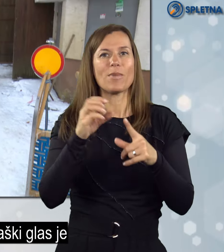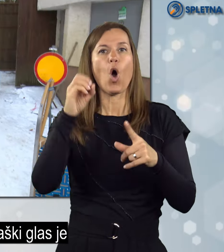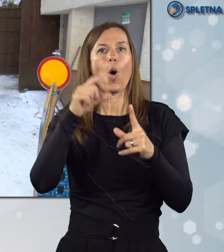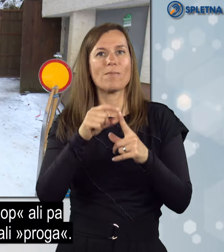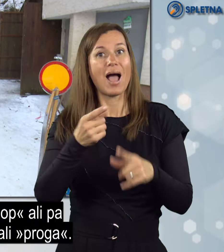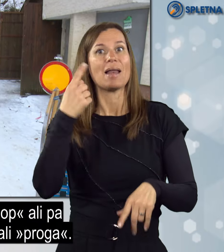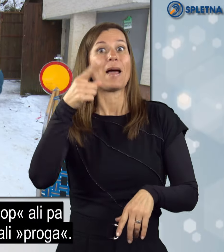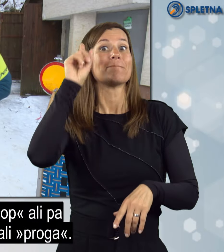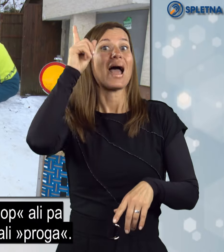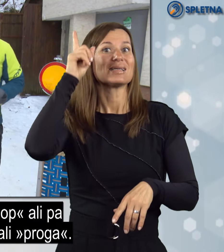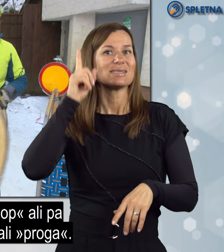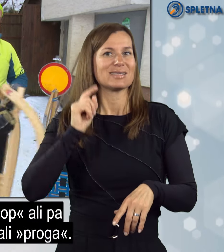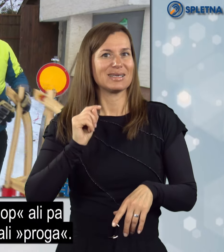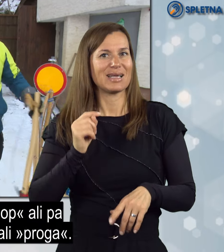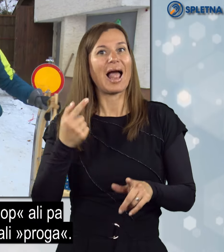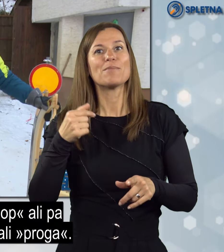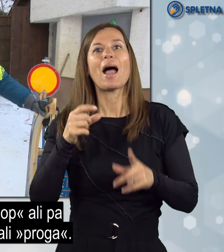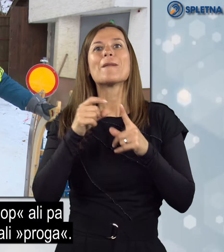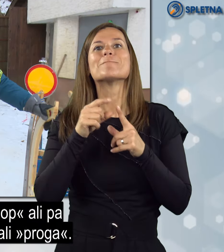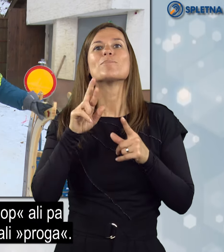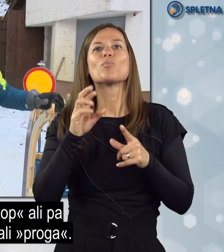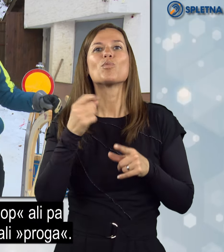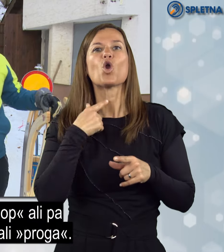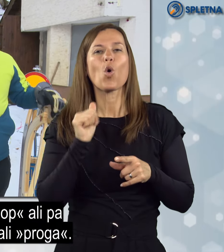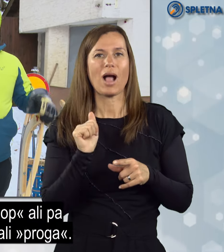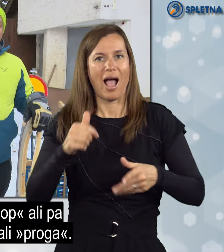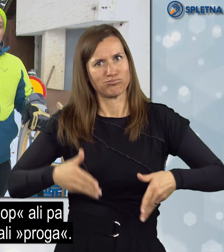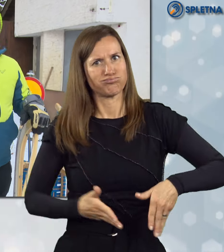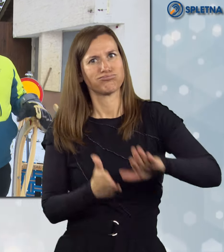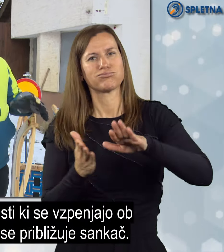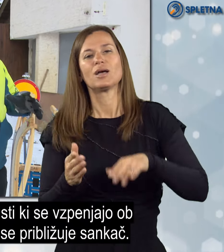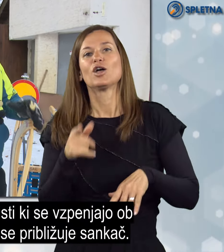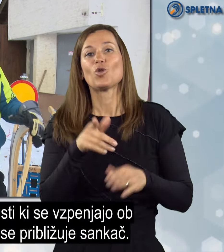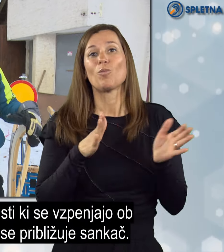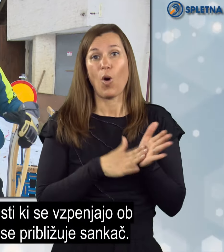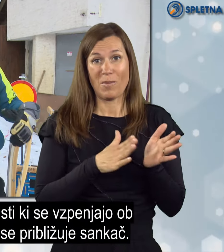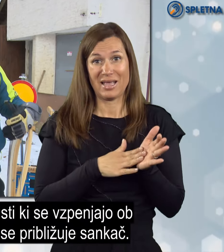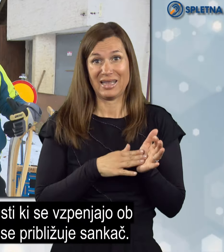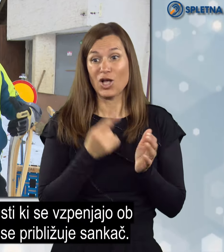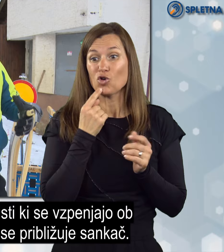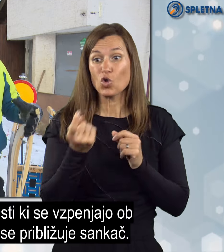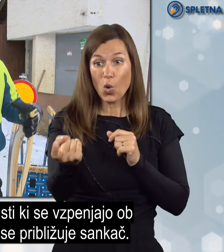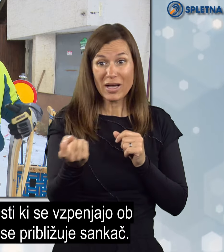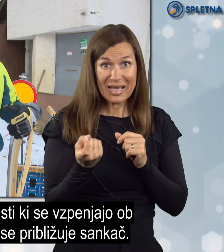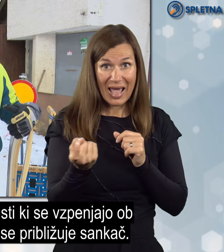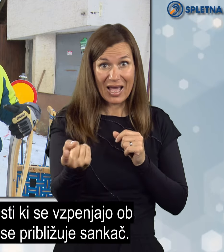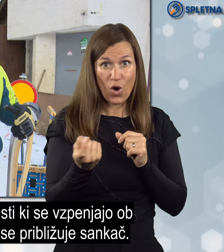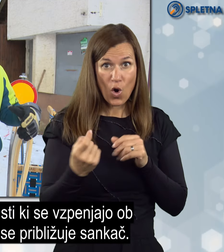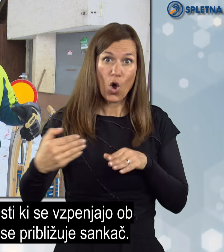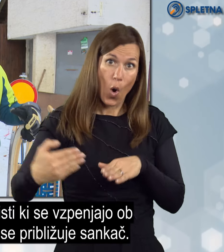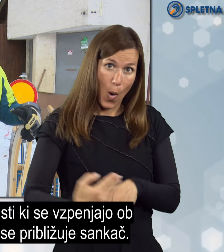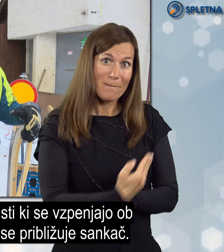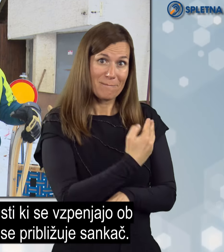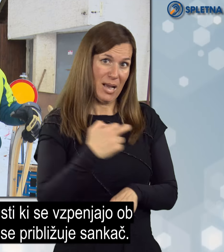glas je op, ali pa pazi, oziroma proga. To pomeni, da tisti, ki